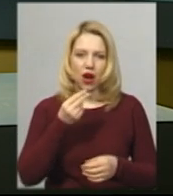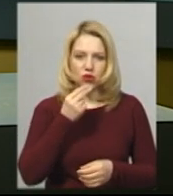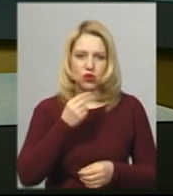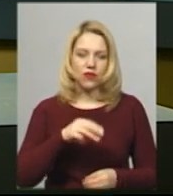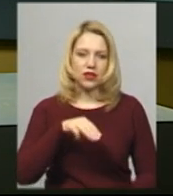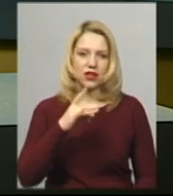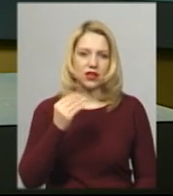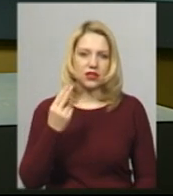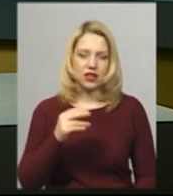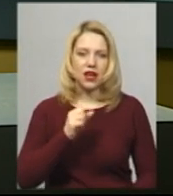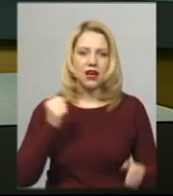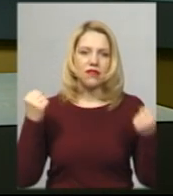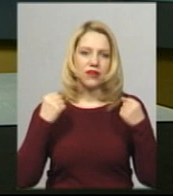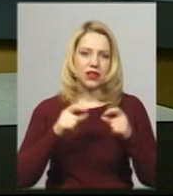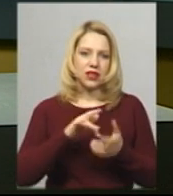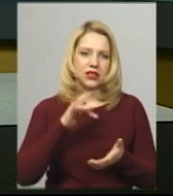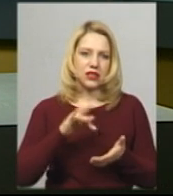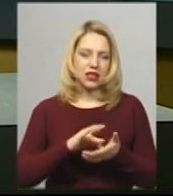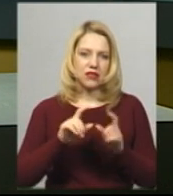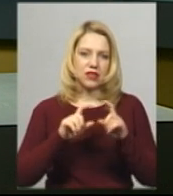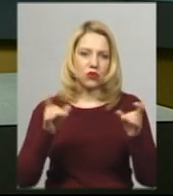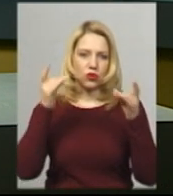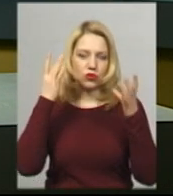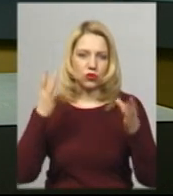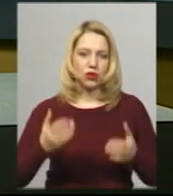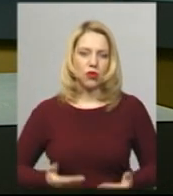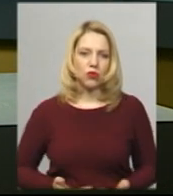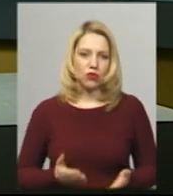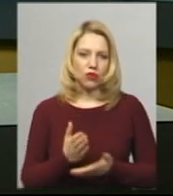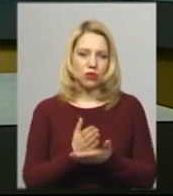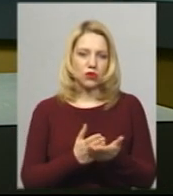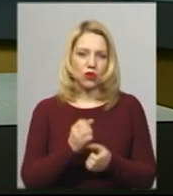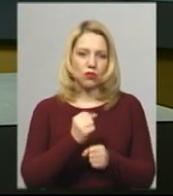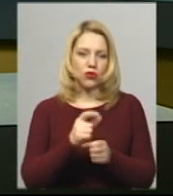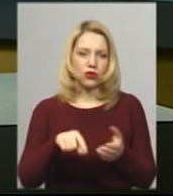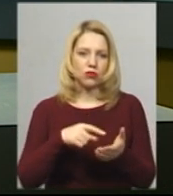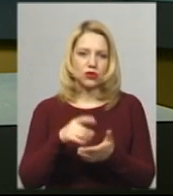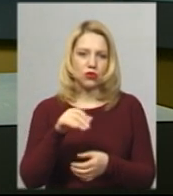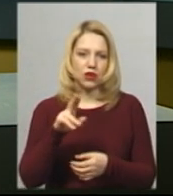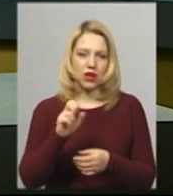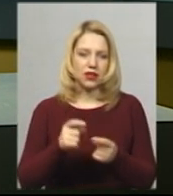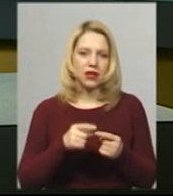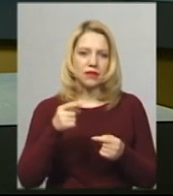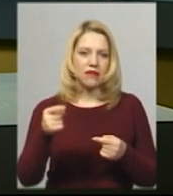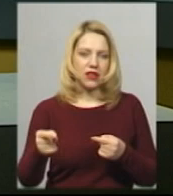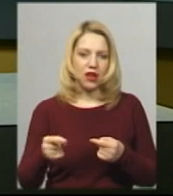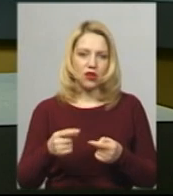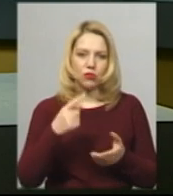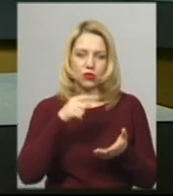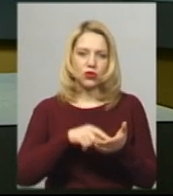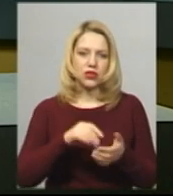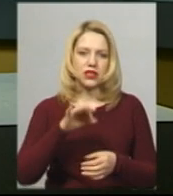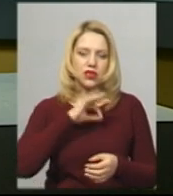-центрів, закладів культури і побутового обслуговування. Роботу міської ради перевели на віддалений доступ із застосуванням електронних